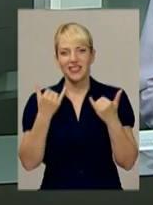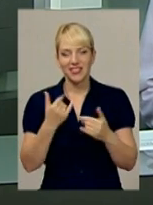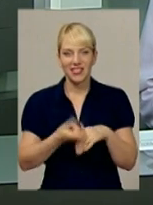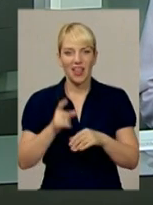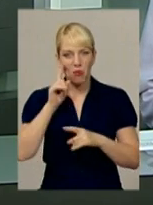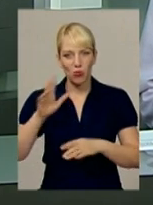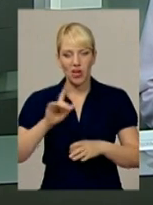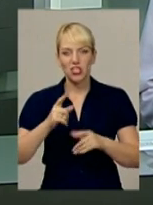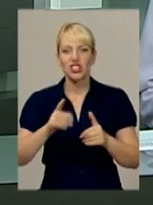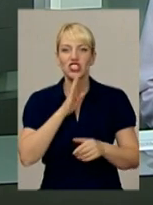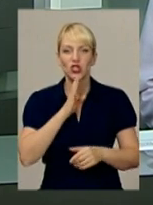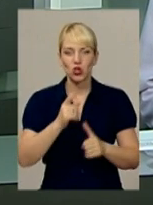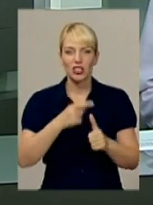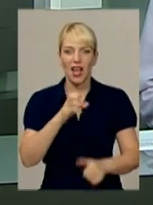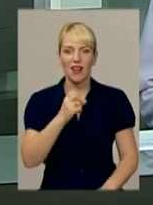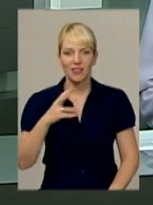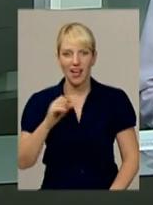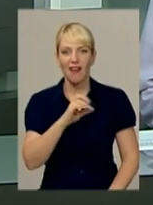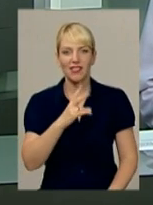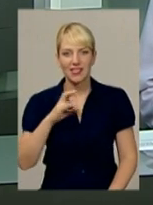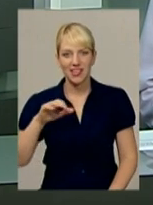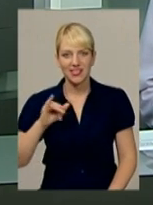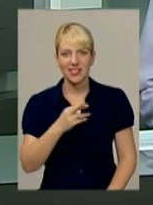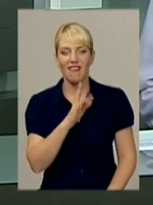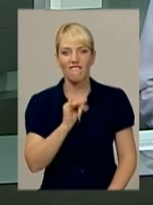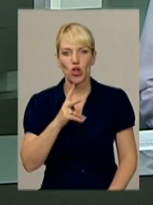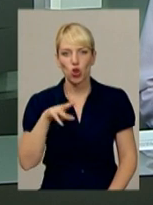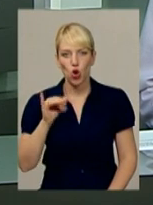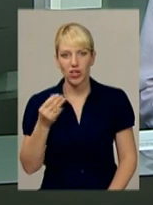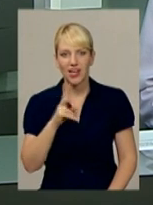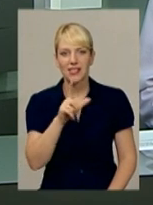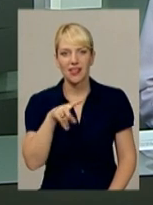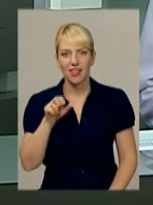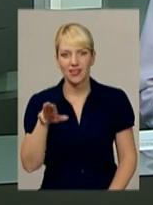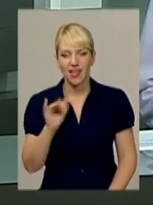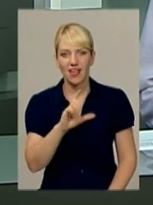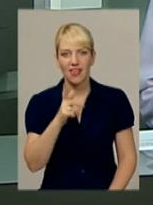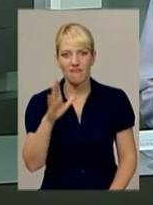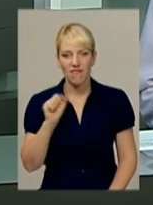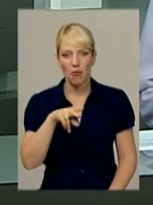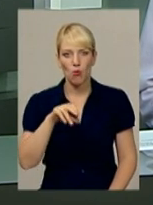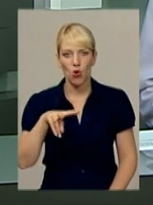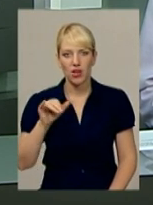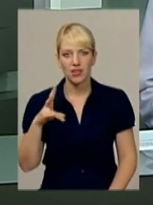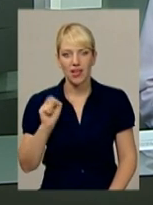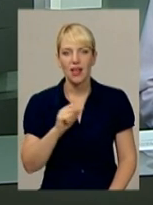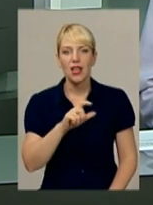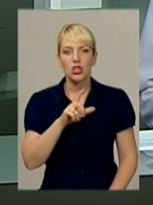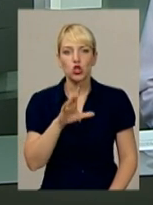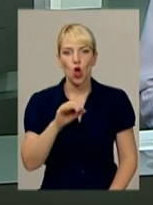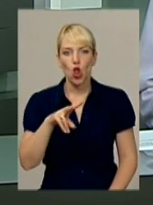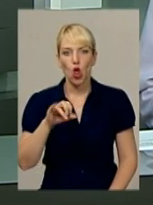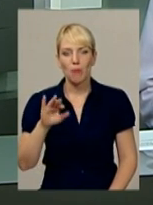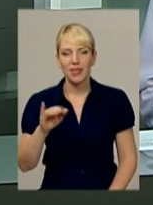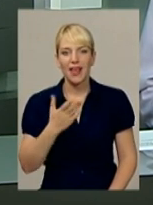найпопулярніші жіночі імена – Анна, Анастасія, Вікторія, Злата, Єва, Маргарита, Поліна та Соломія. І вкрай вже